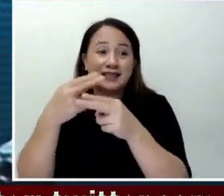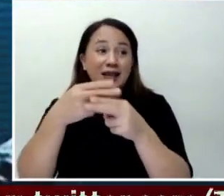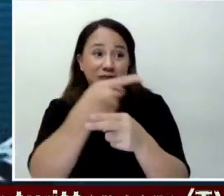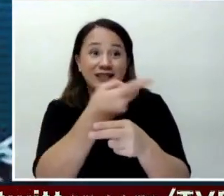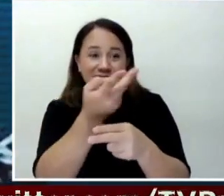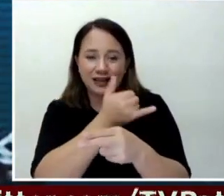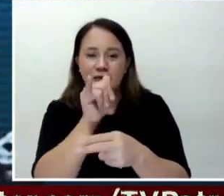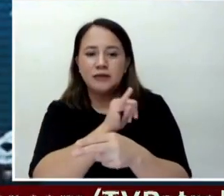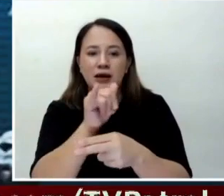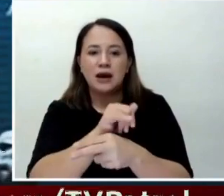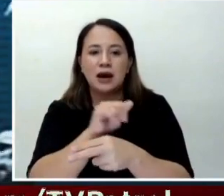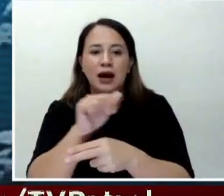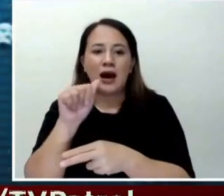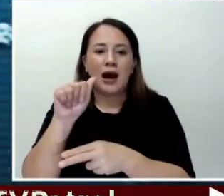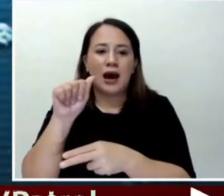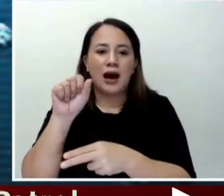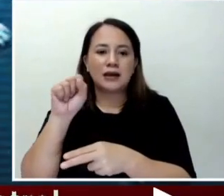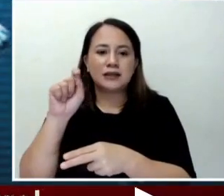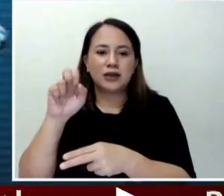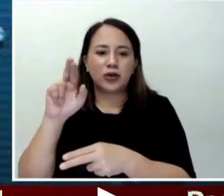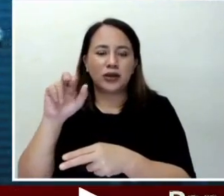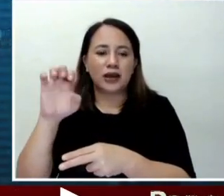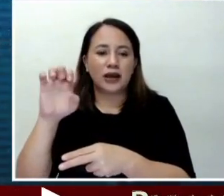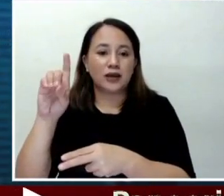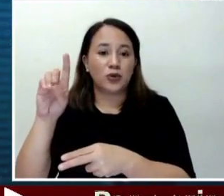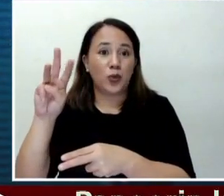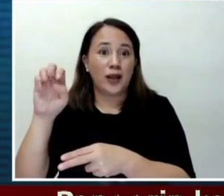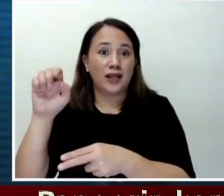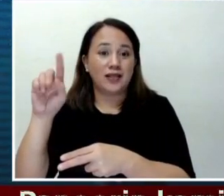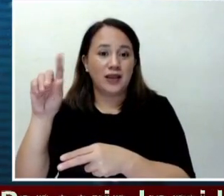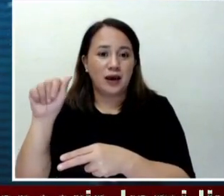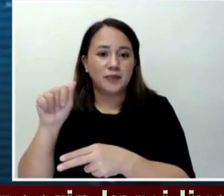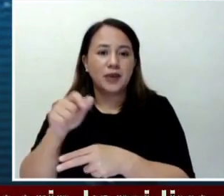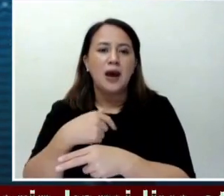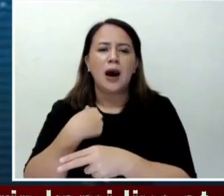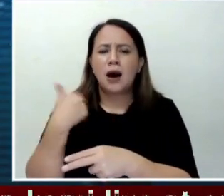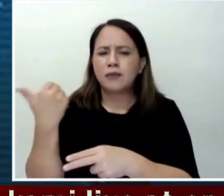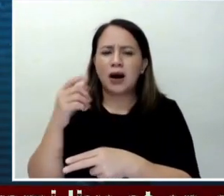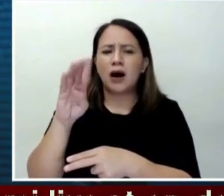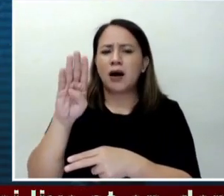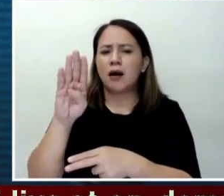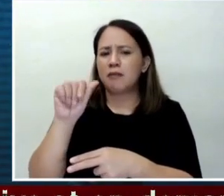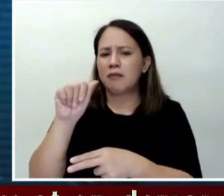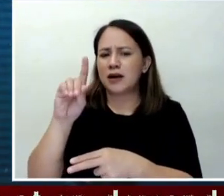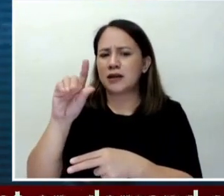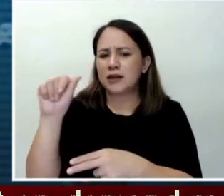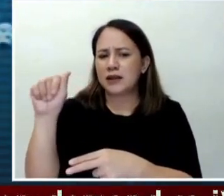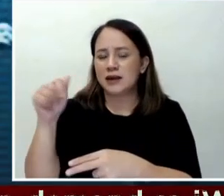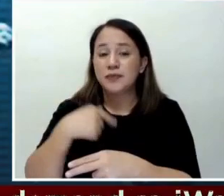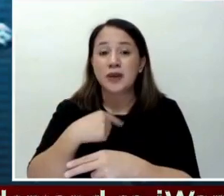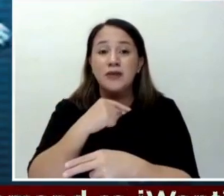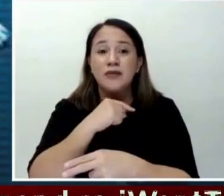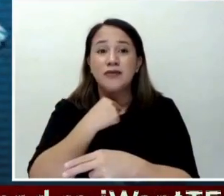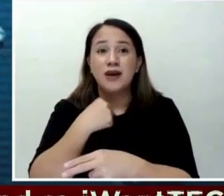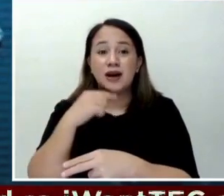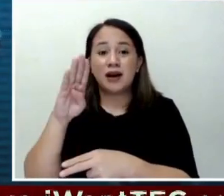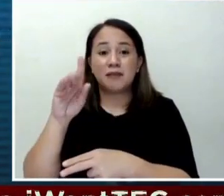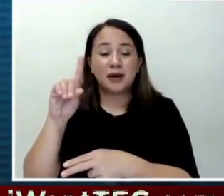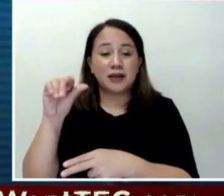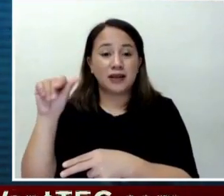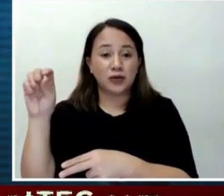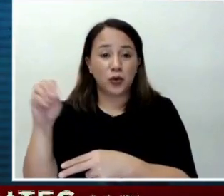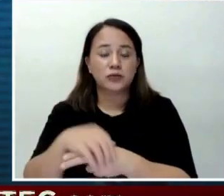tinatawag na asteroid Edwelda. Meron ding asteroid Badillo na ipinangalan kay Father Victor Badillo at dating